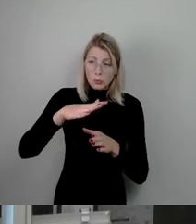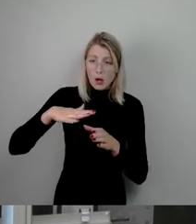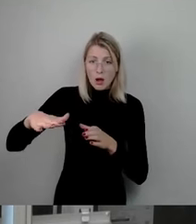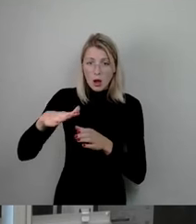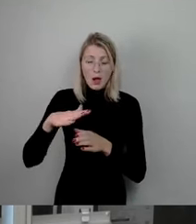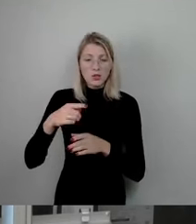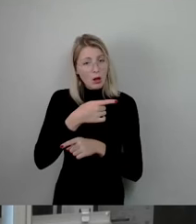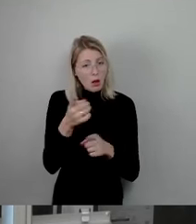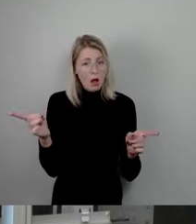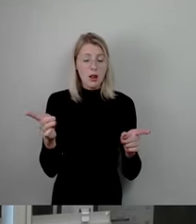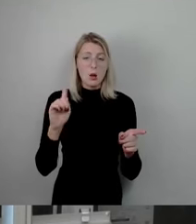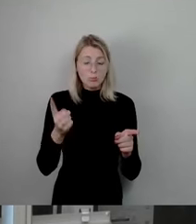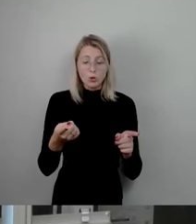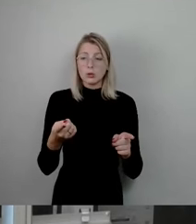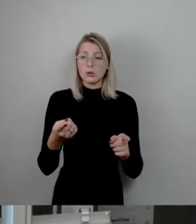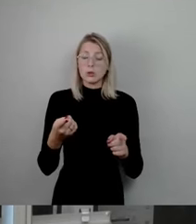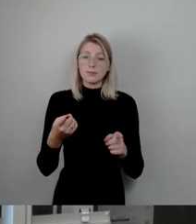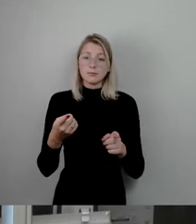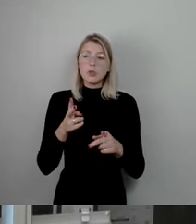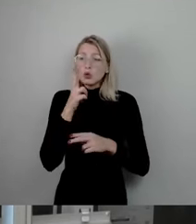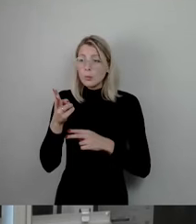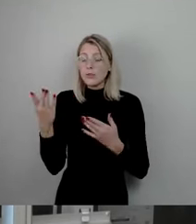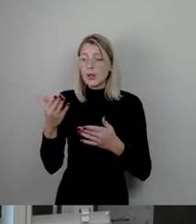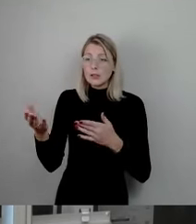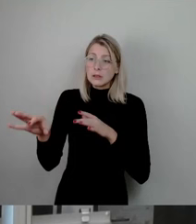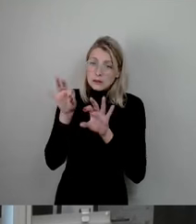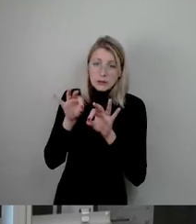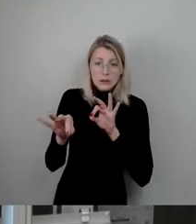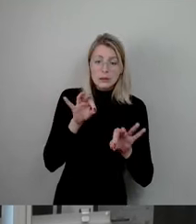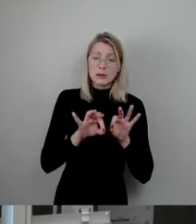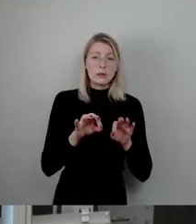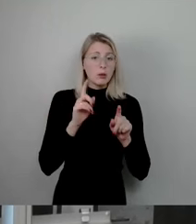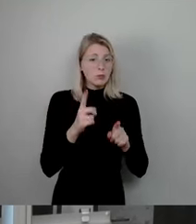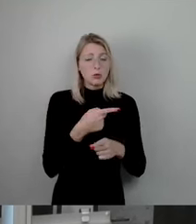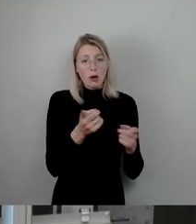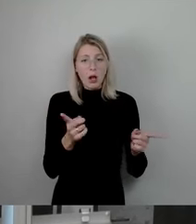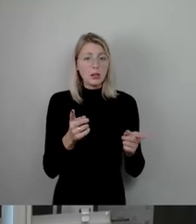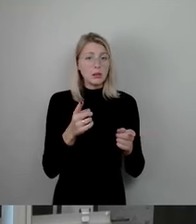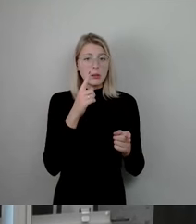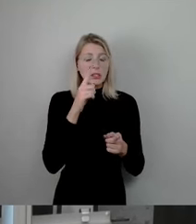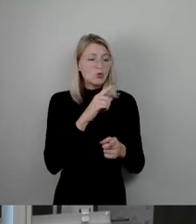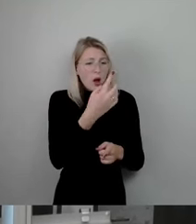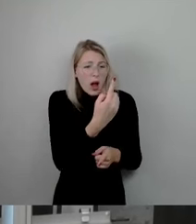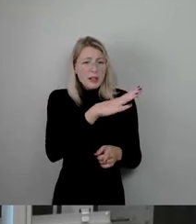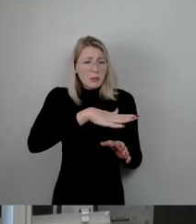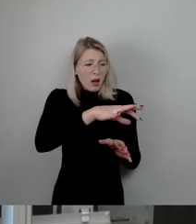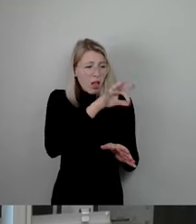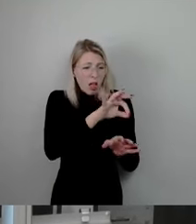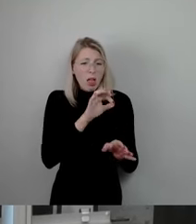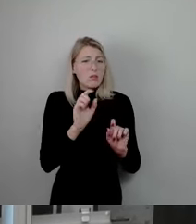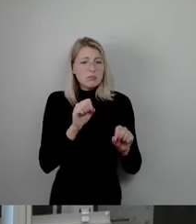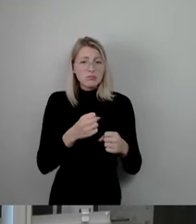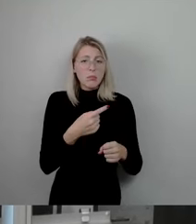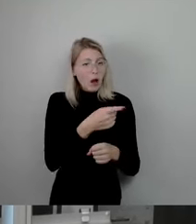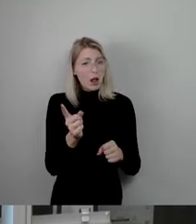die Reserven zusammengezogen werden und nicht nur der Straße- und Tiefbeamt ausgeblutet werden, ausgeblutet wird. Holger ist ja noch gar nicht